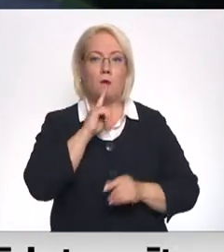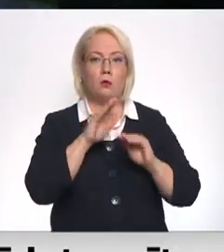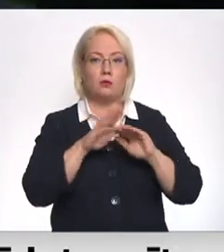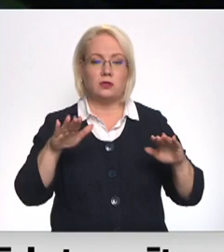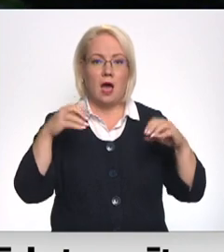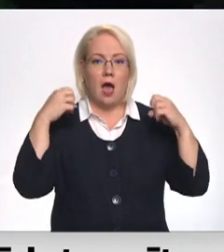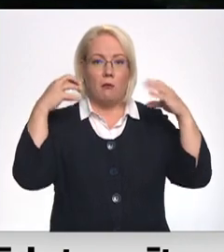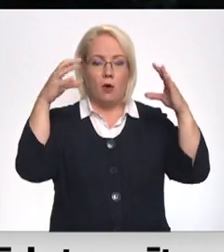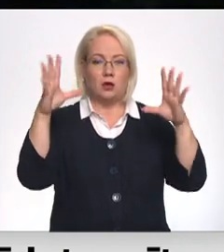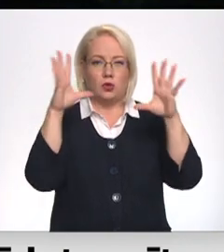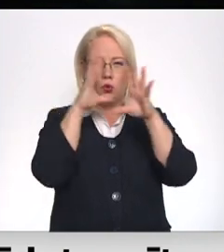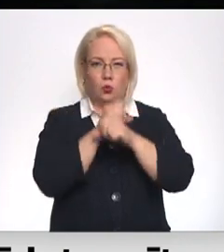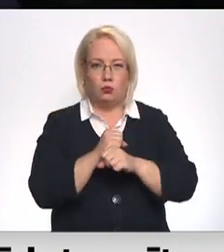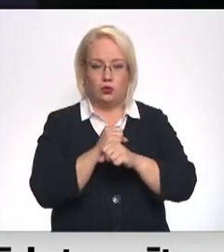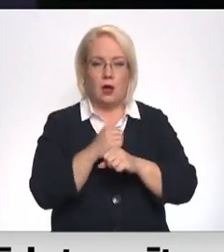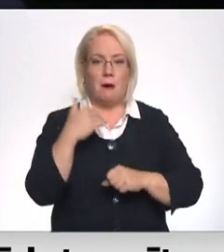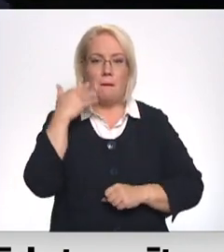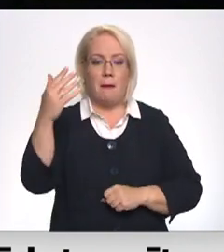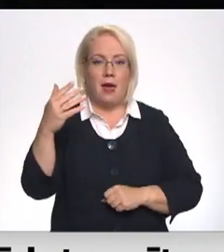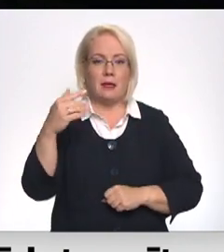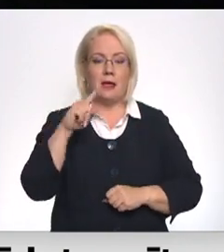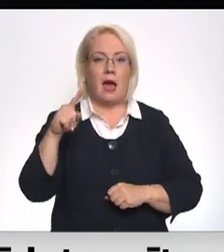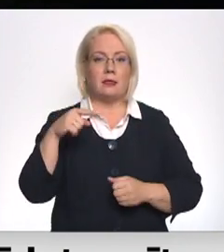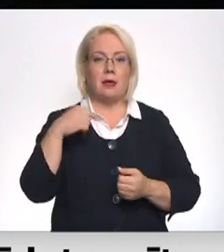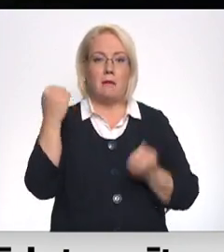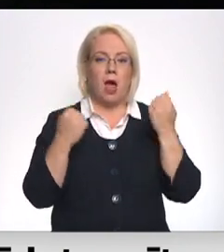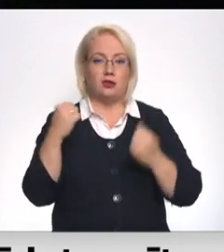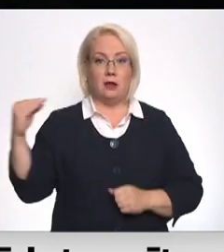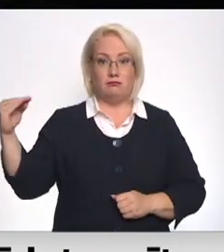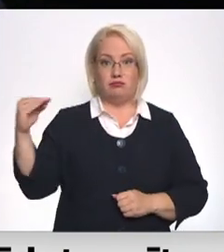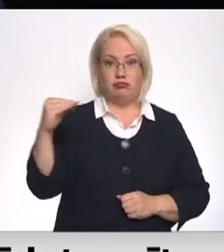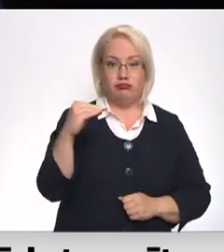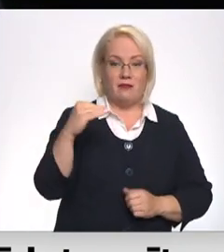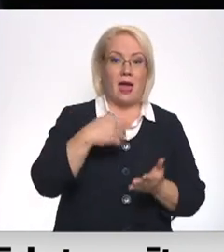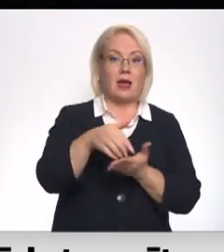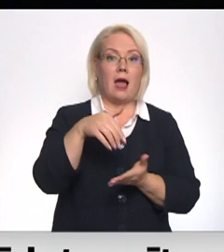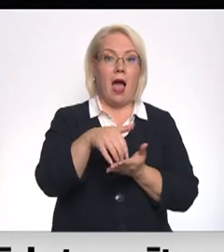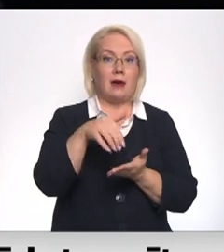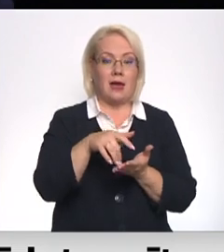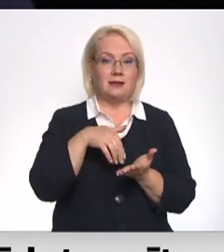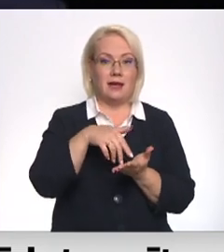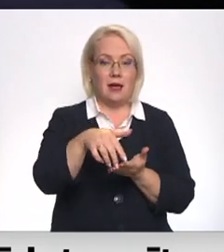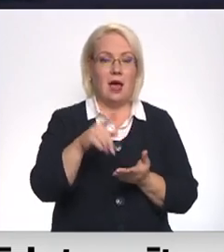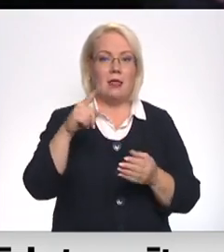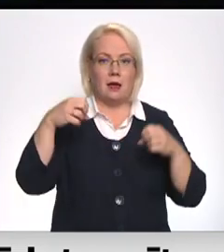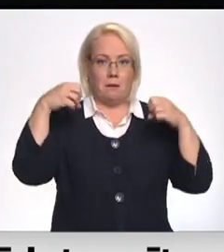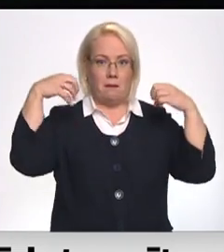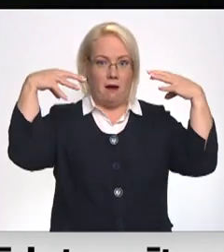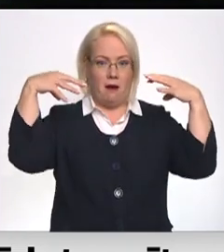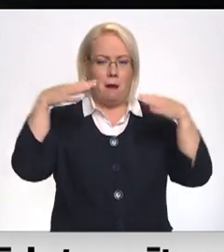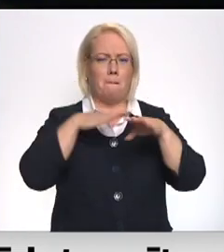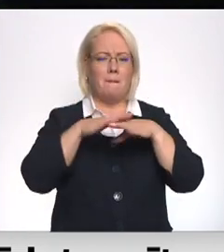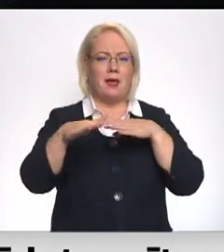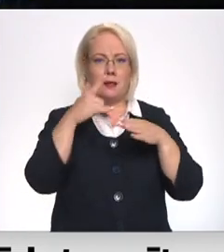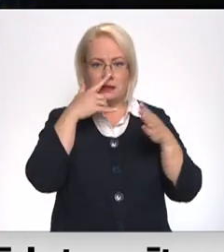apgaismojums ir daudz, daudz tumšāks. Bet, kad sensors fiksē tovojušos mašīnu vai kādu garām gājēju, tikai tādi ieliem ir pilnās